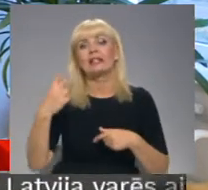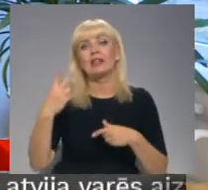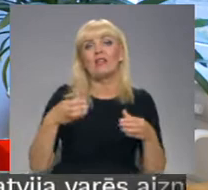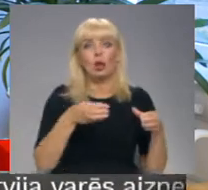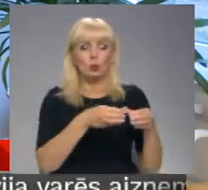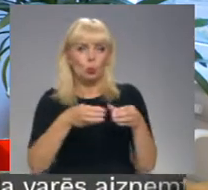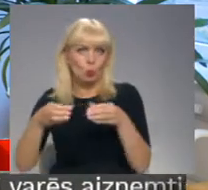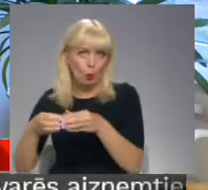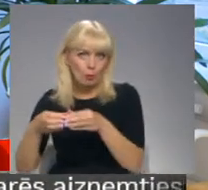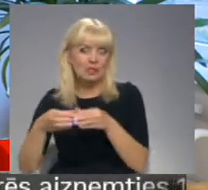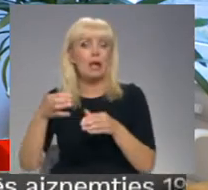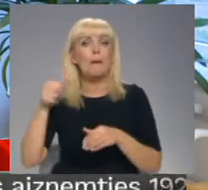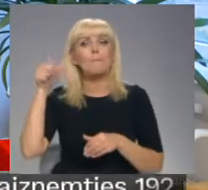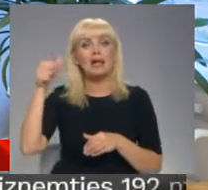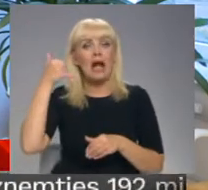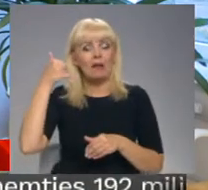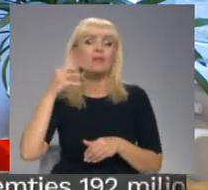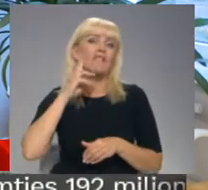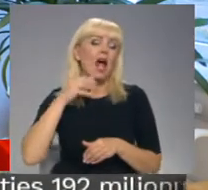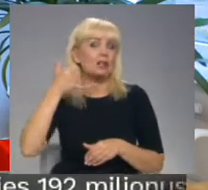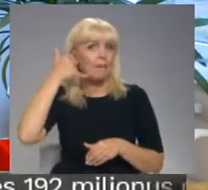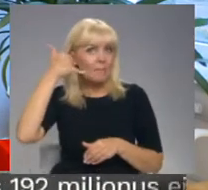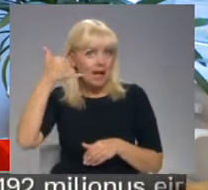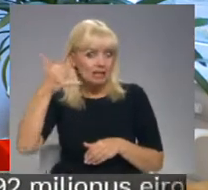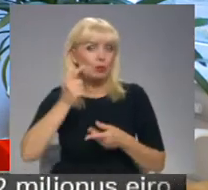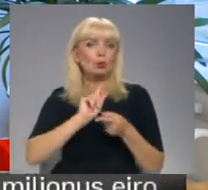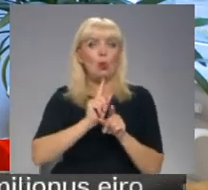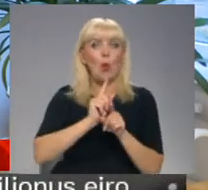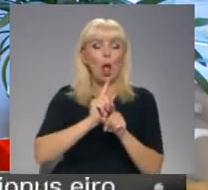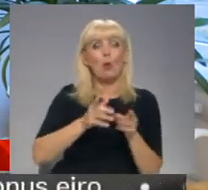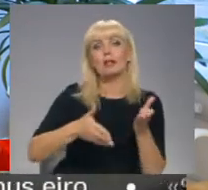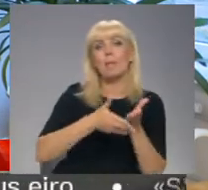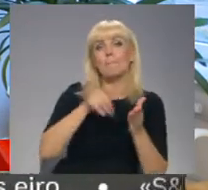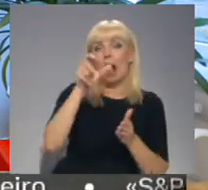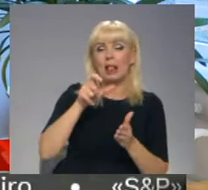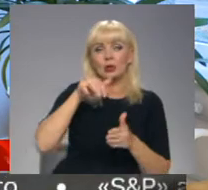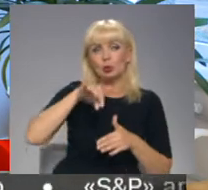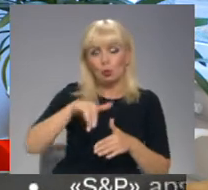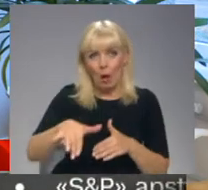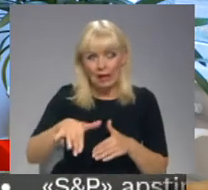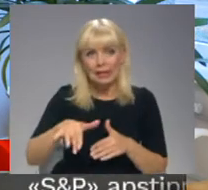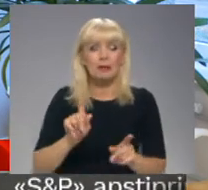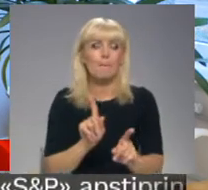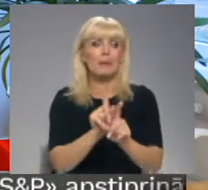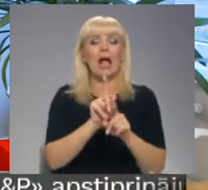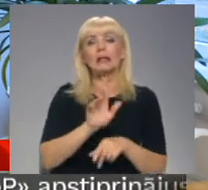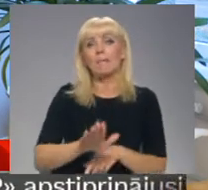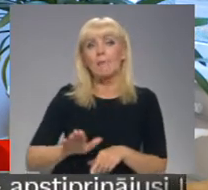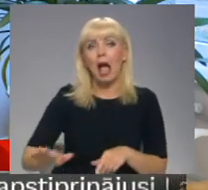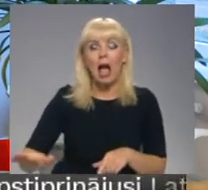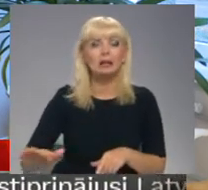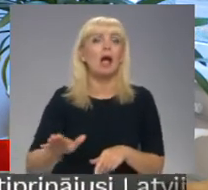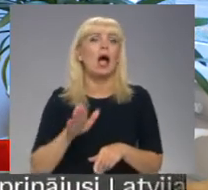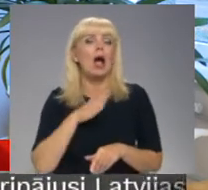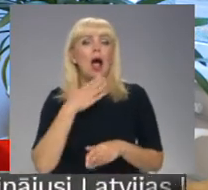vecāks piezvanīs un skolotāvies, ko tā palīgs, nu nāks lai jābērniņam pakaļ. Tādu lielu